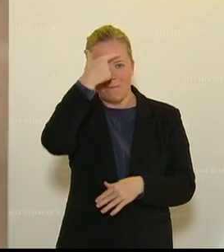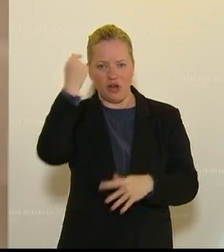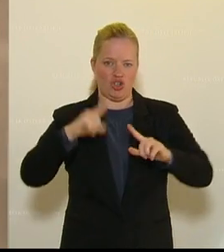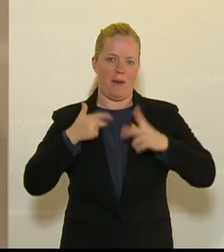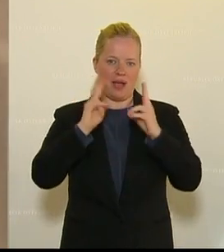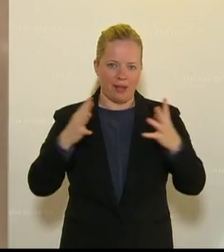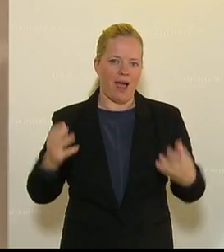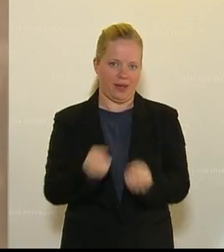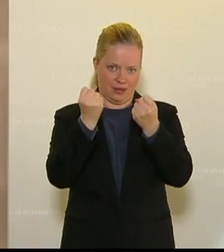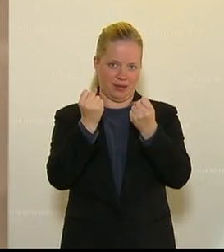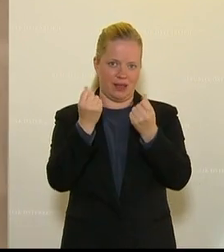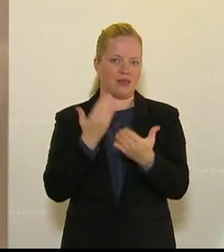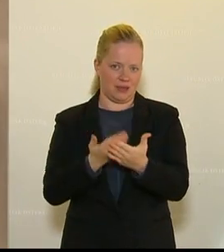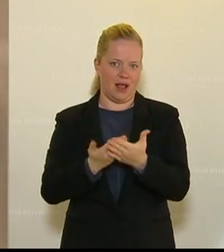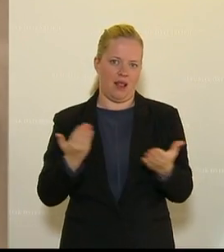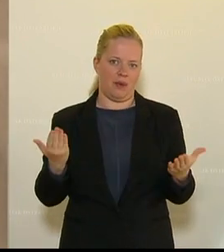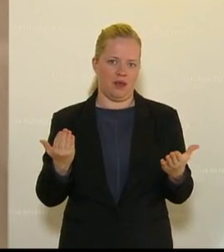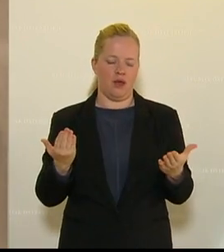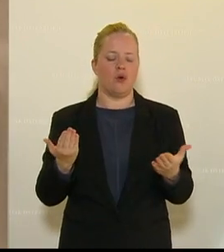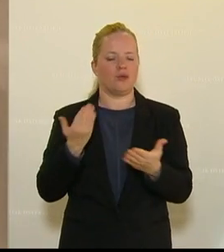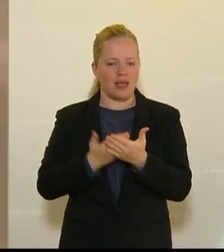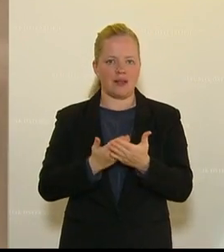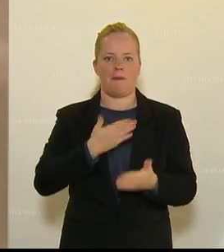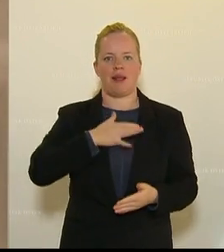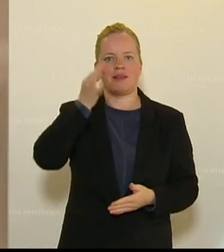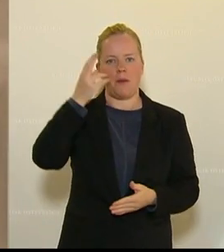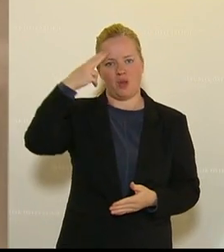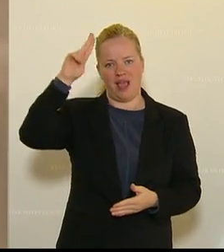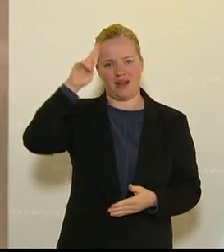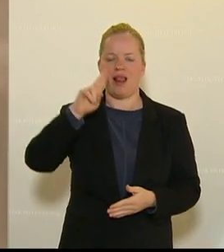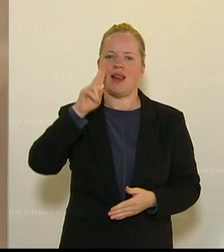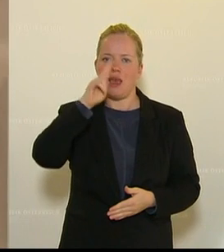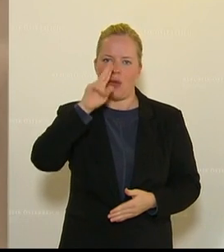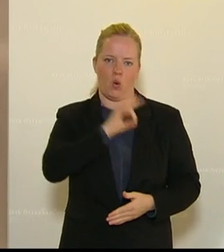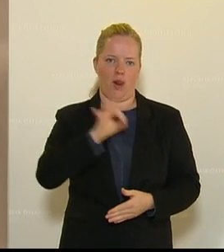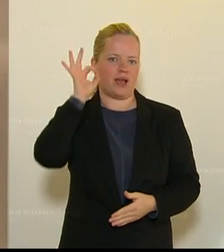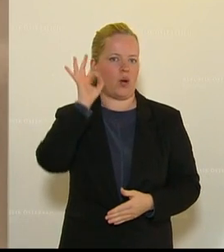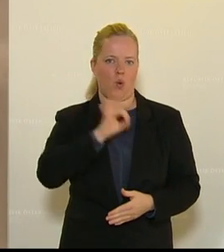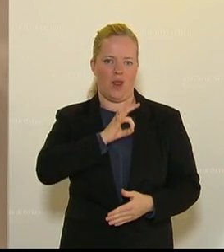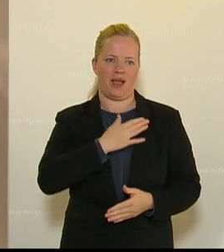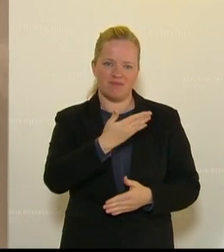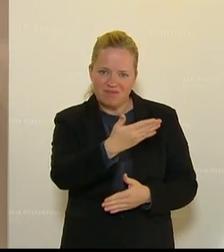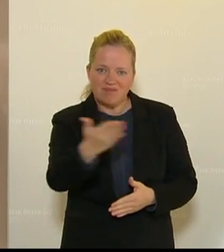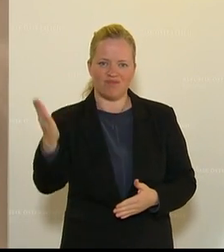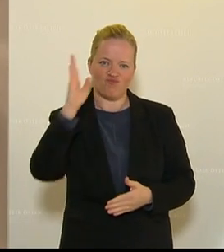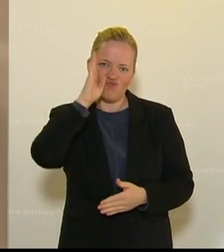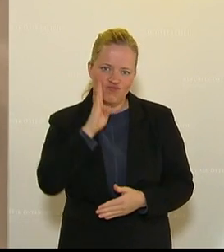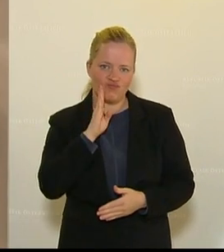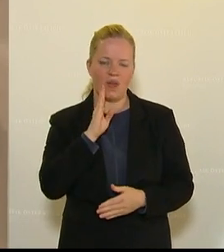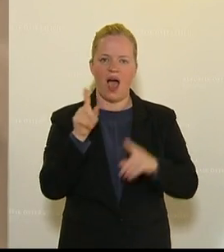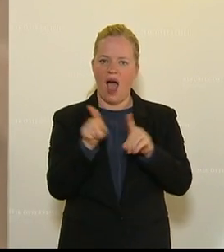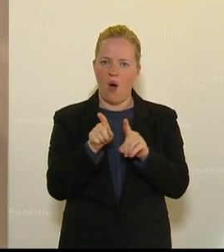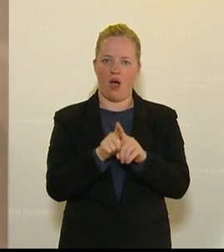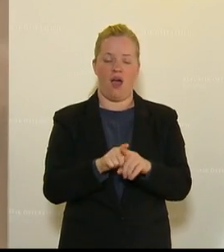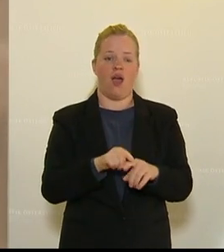retten. Und deshalb, meine Damen und Herren und liebe Kolleginnen und Kollegen, bitte ich Sie, auch genauso wie beim Kampf